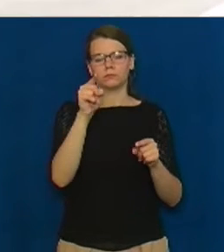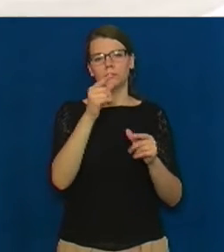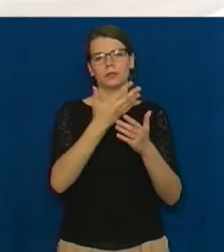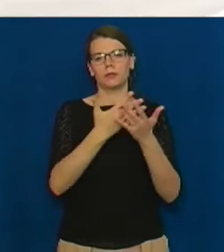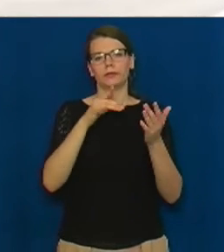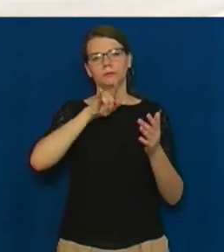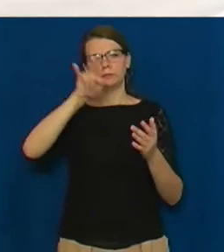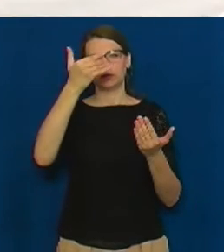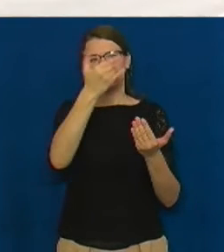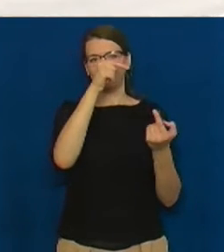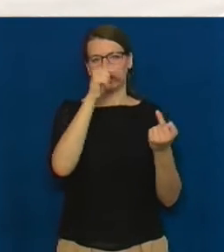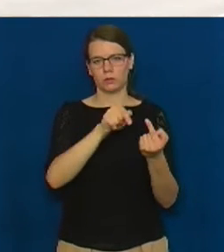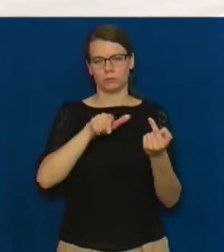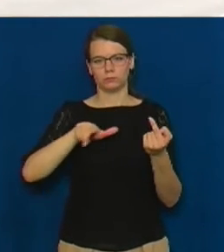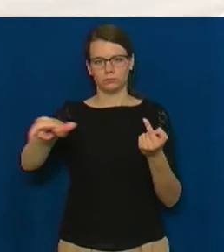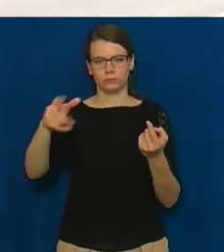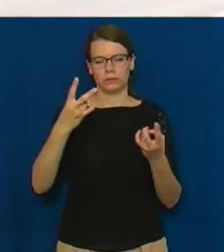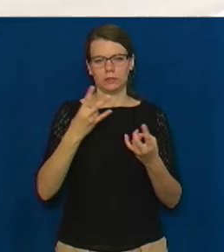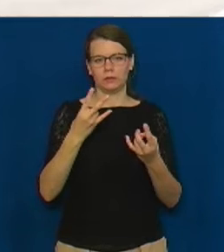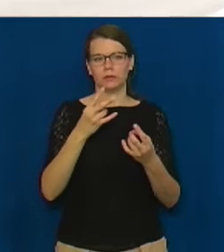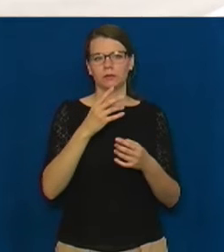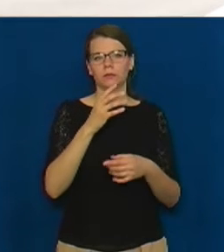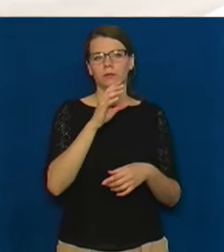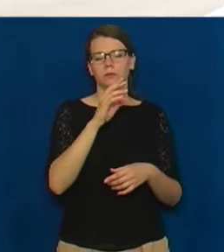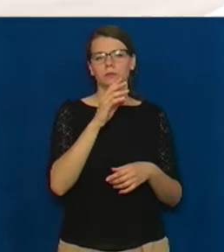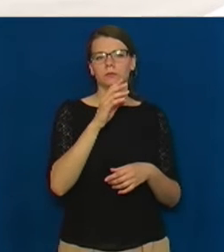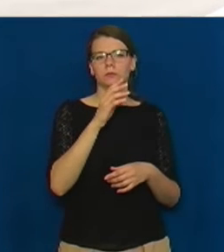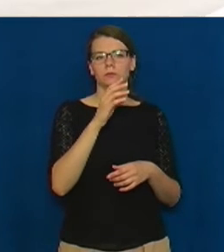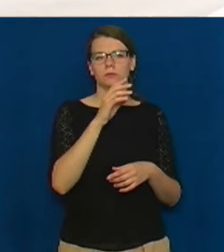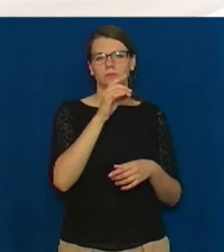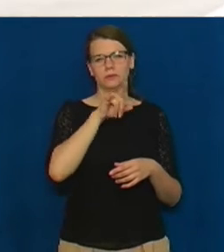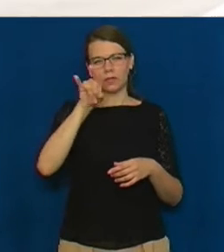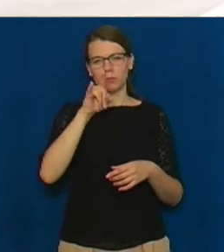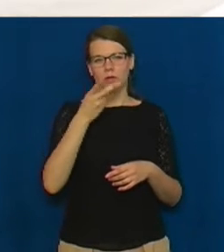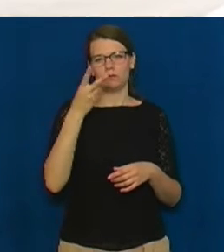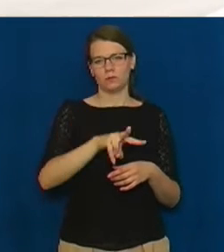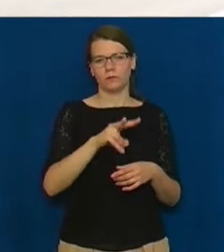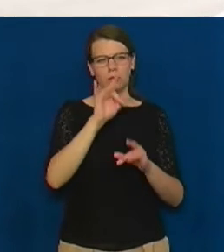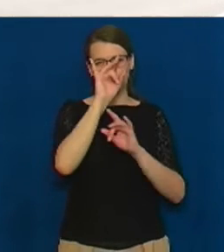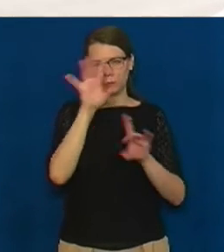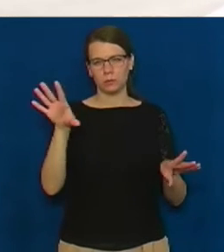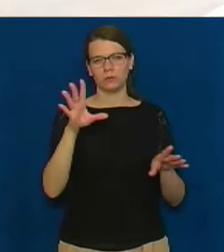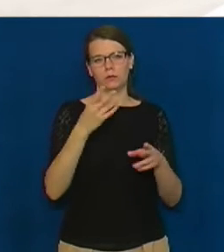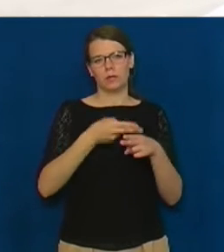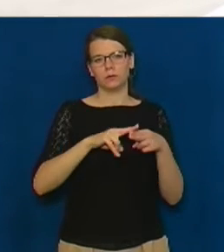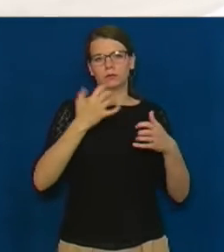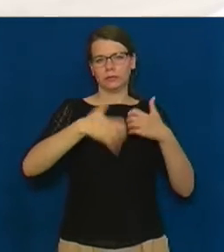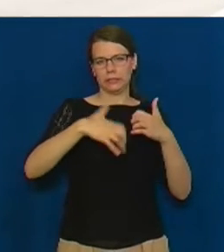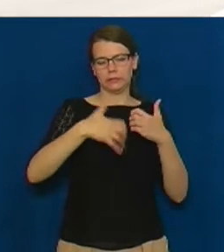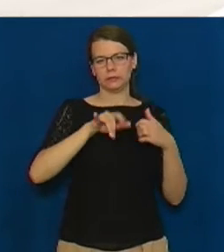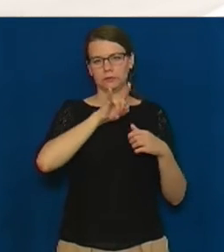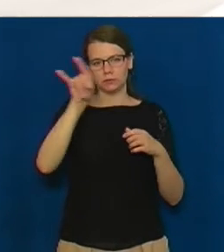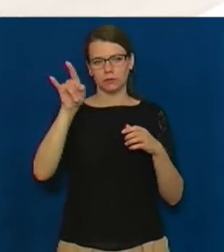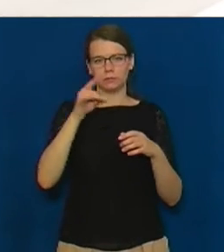«Боїн-737» і «Арбаз-320». Тобто це середні літаки, яких там